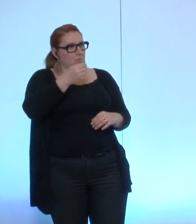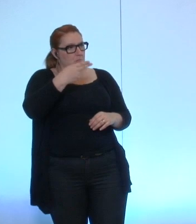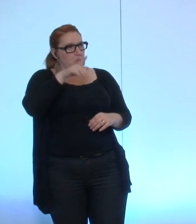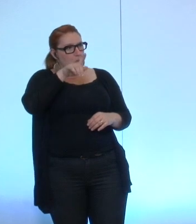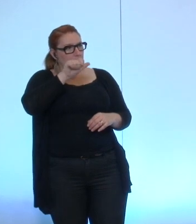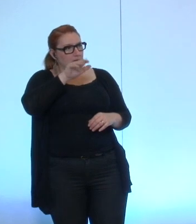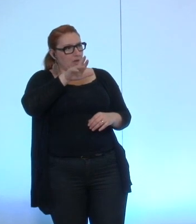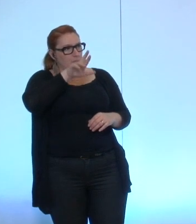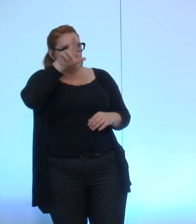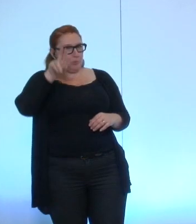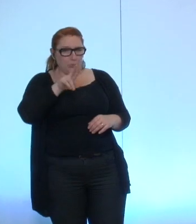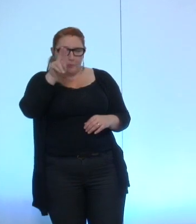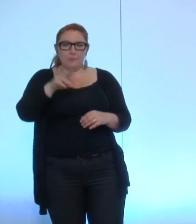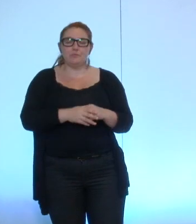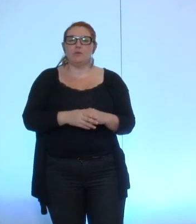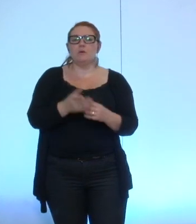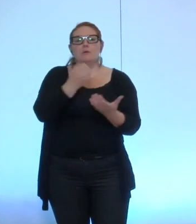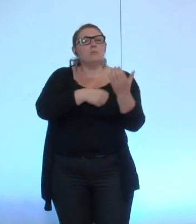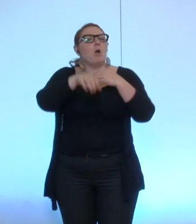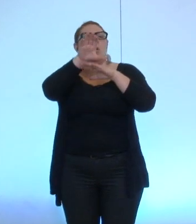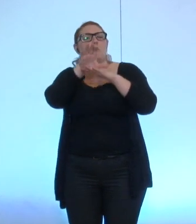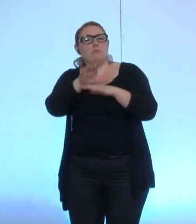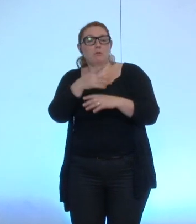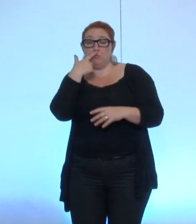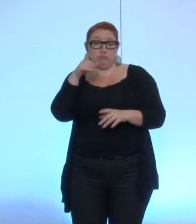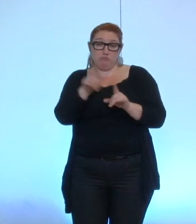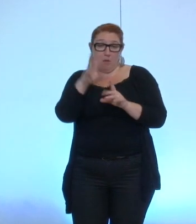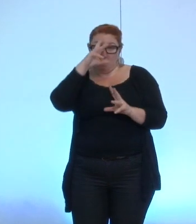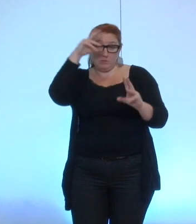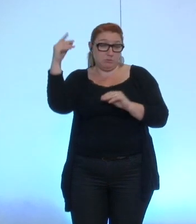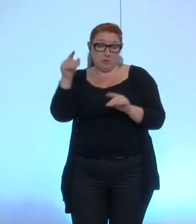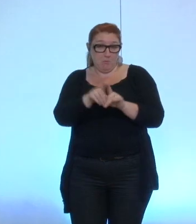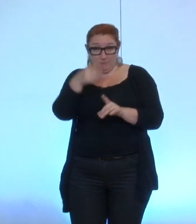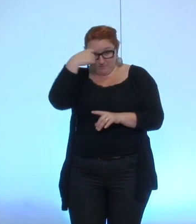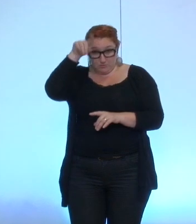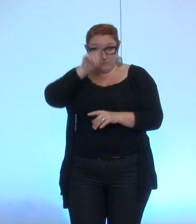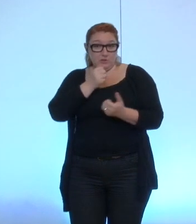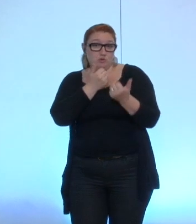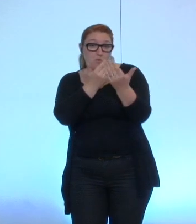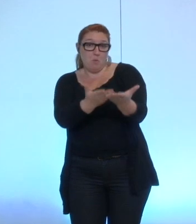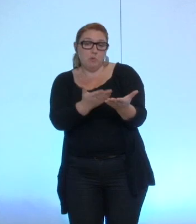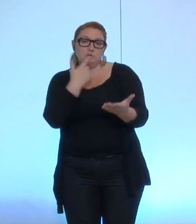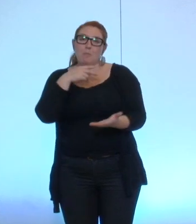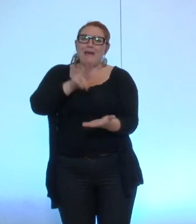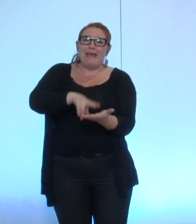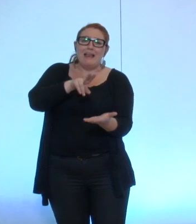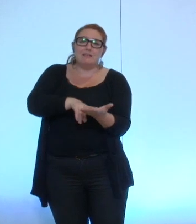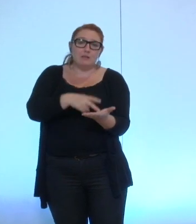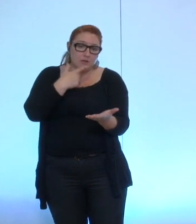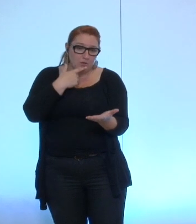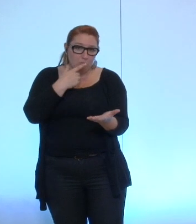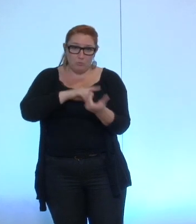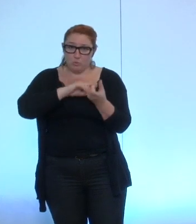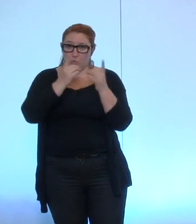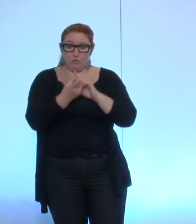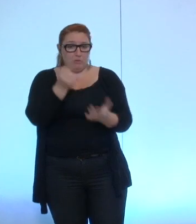en complément et dans le même état d'esprit je propose aussi d'officialiser une réalité qui est que la ville de Grenoble